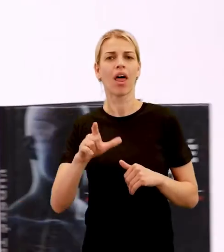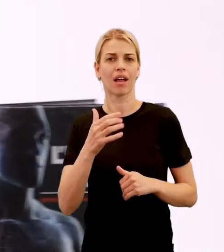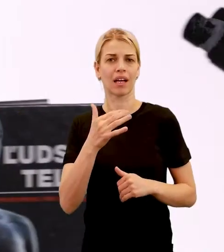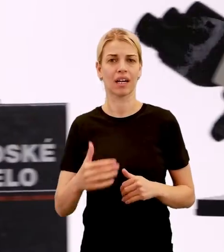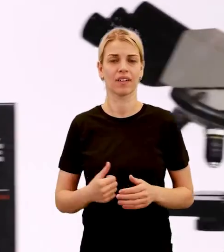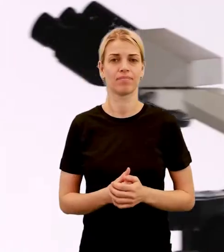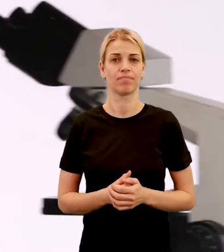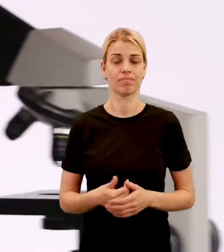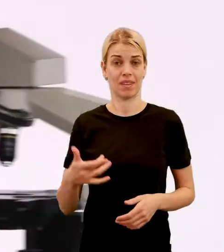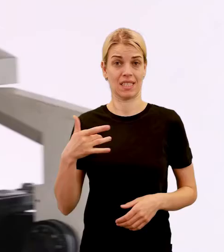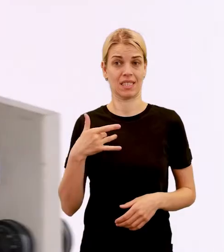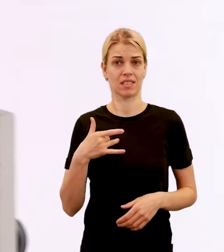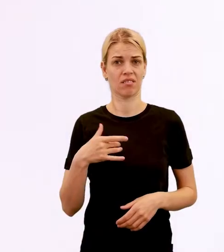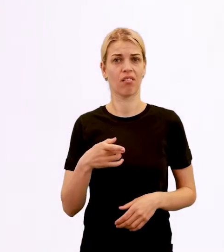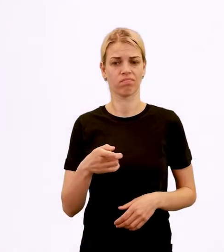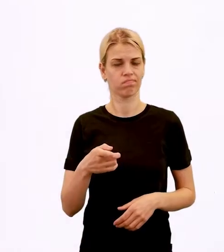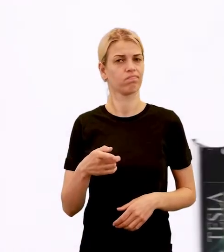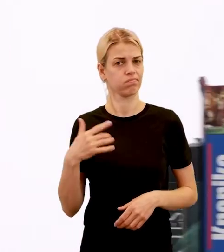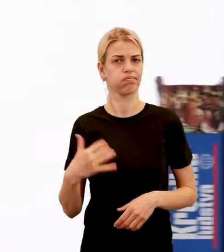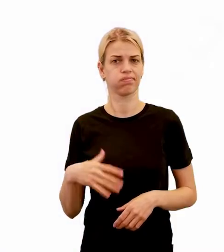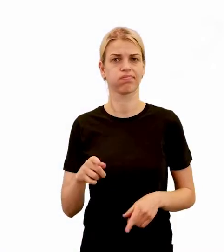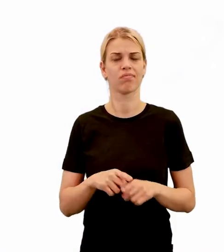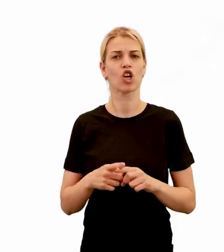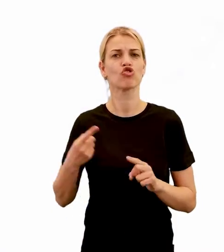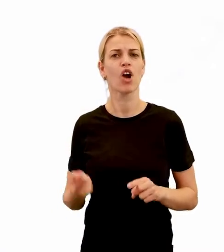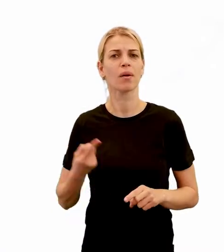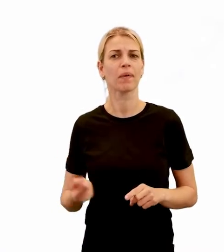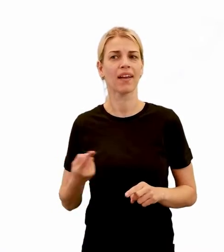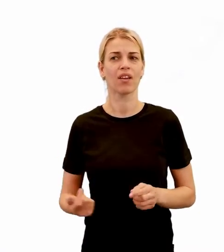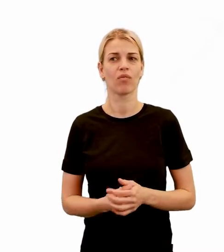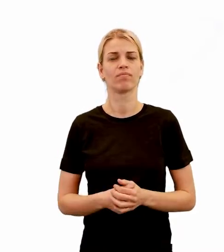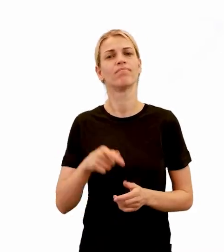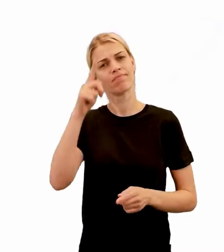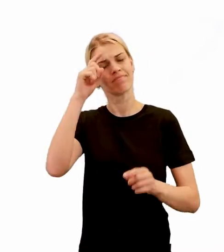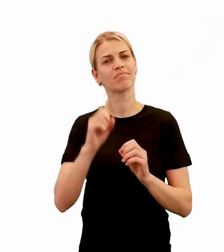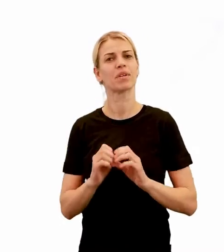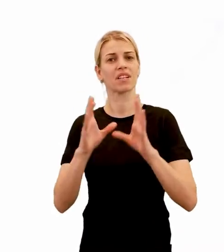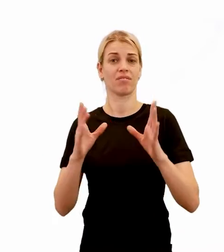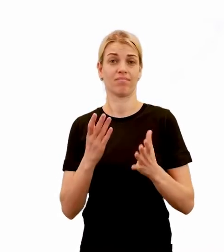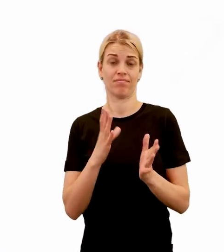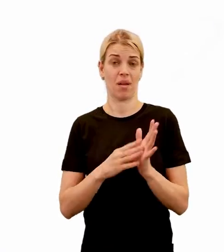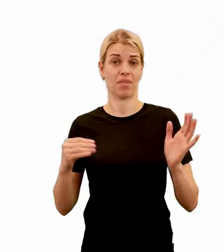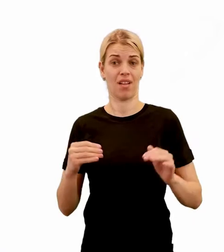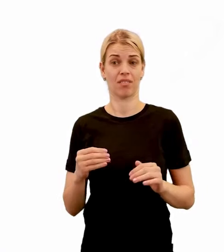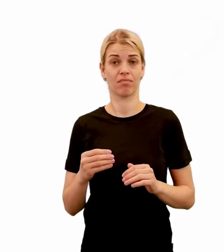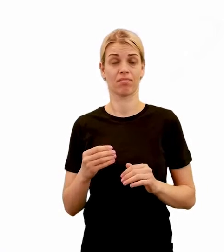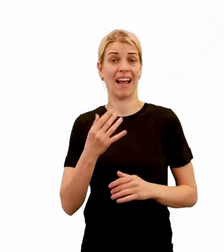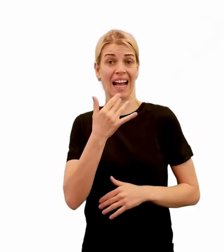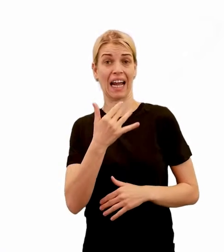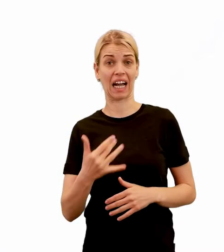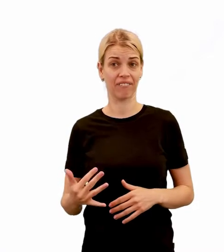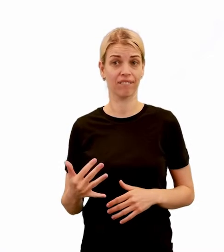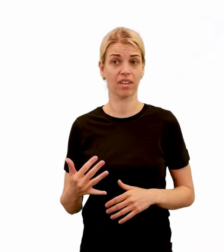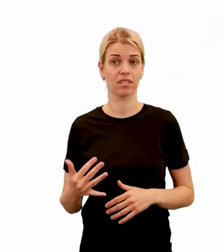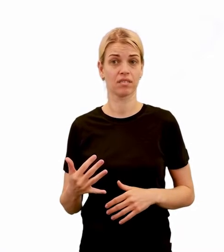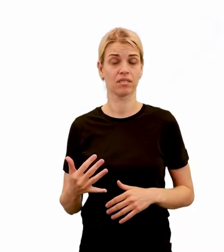Srdce je naozaj neuveriteľné čerpadlo. Predstavte si, že by krv predstavovala farbu, ktorou